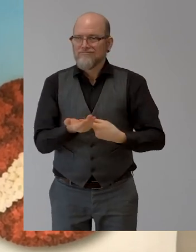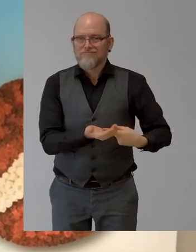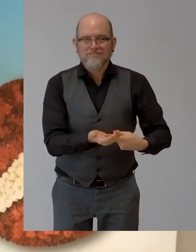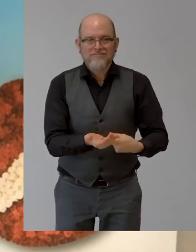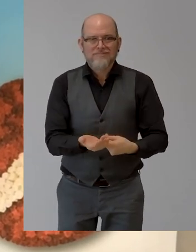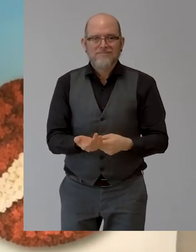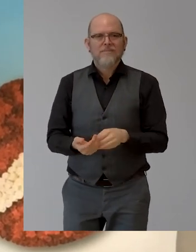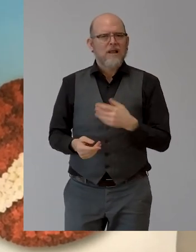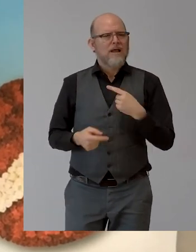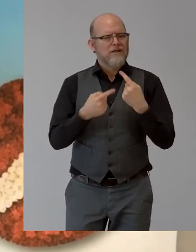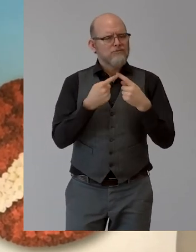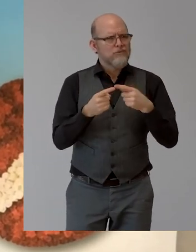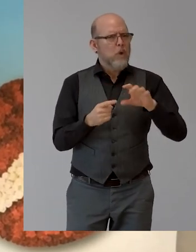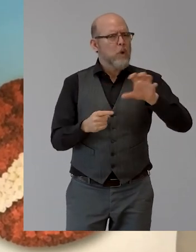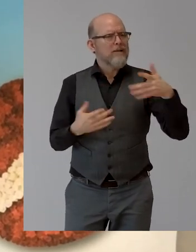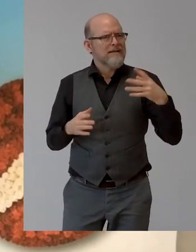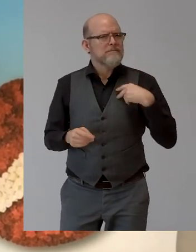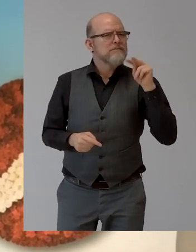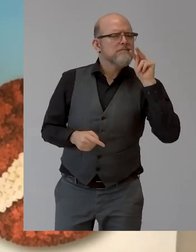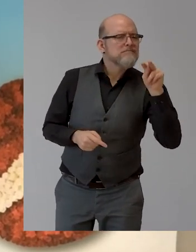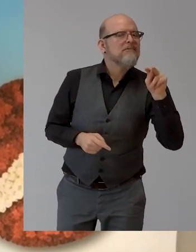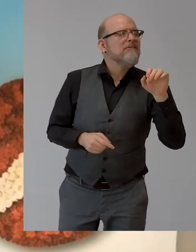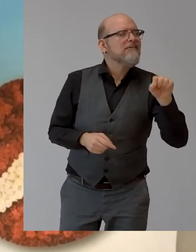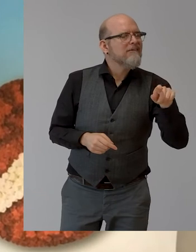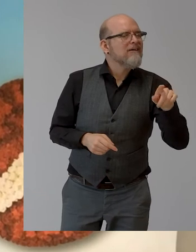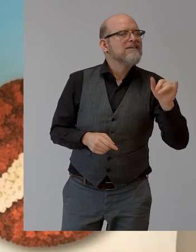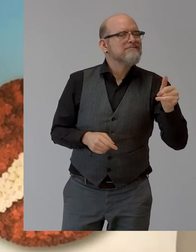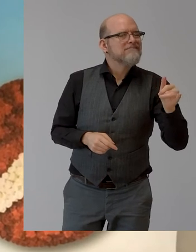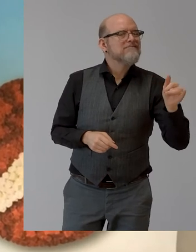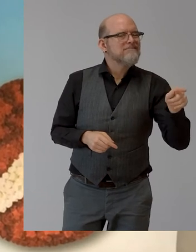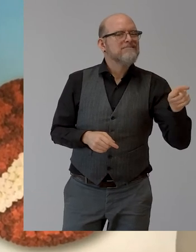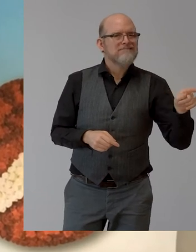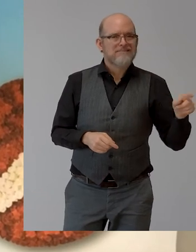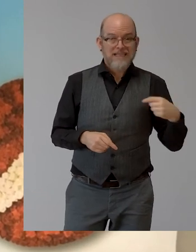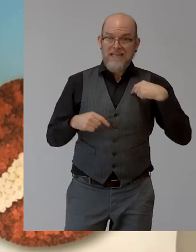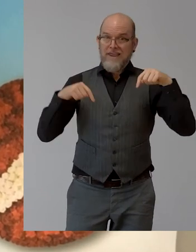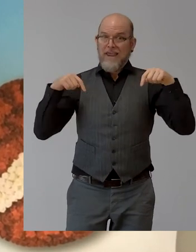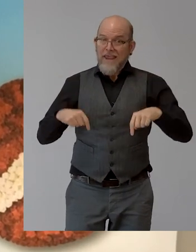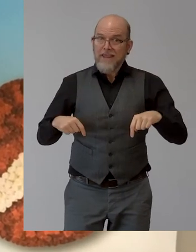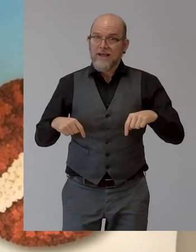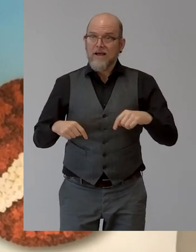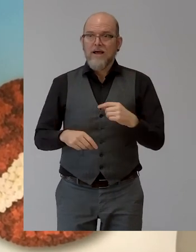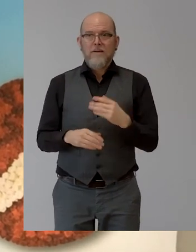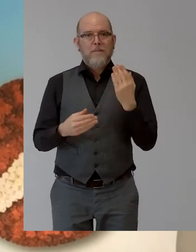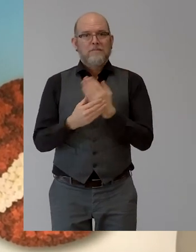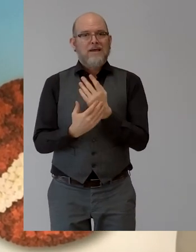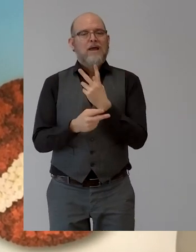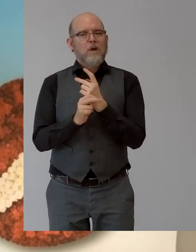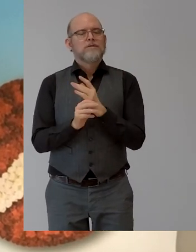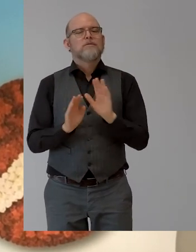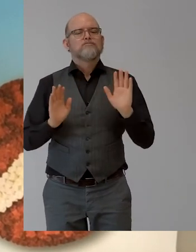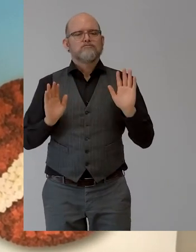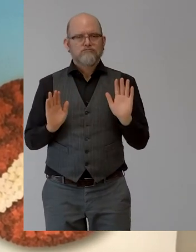confirm that here, as Unigrania Bank Austria, we are also a kind of benchmark within